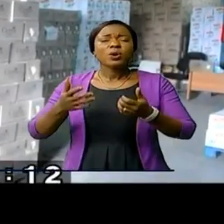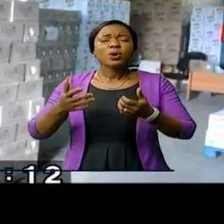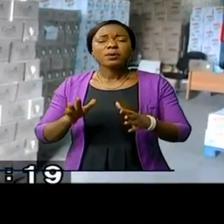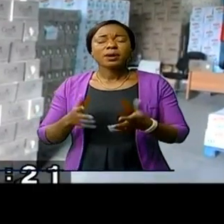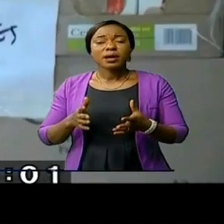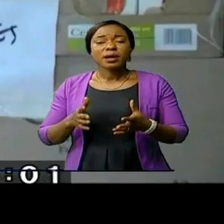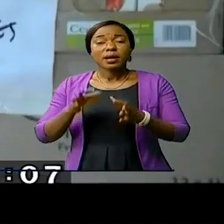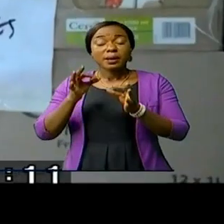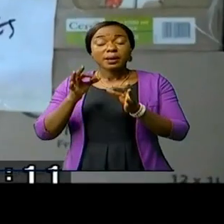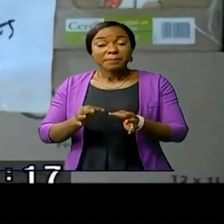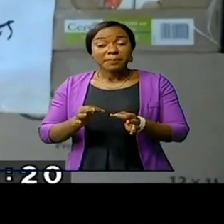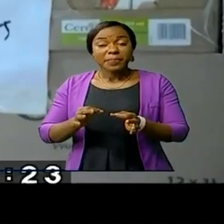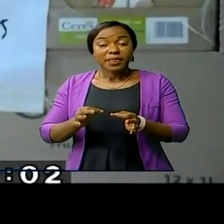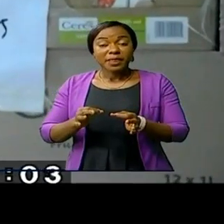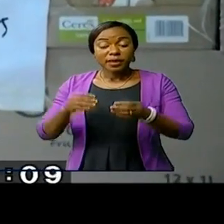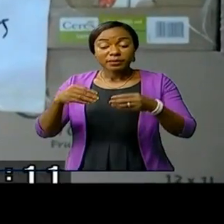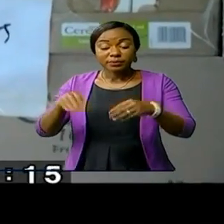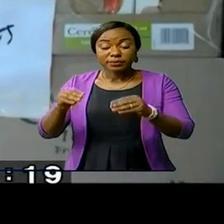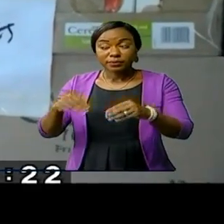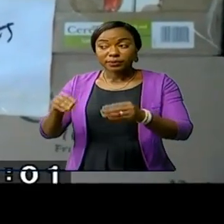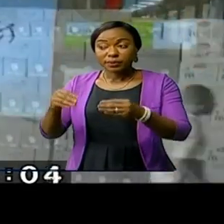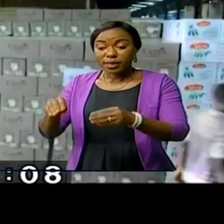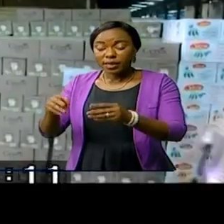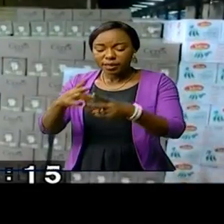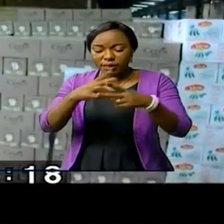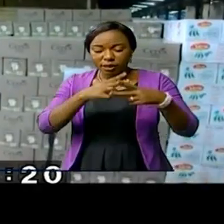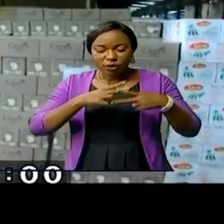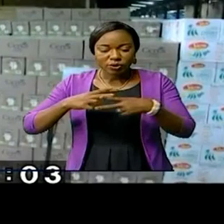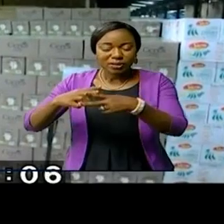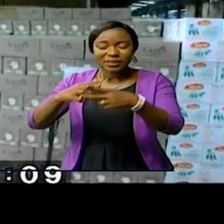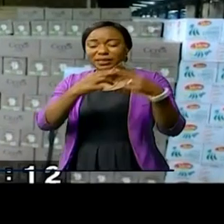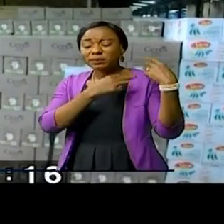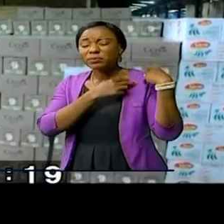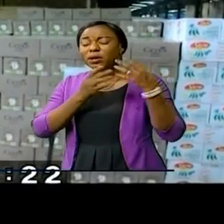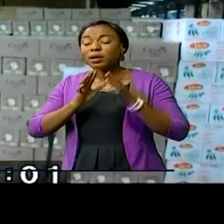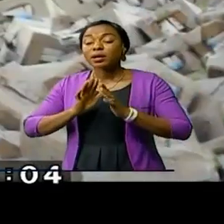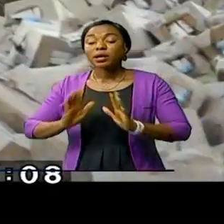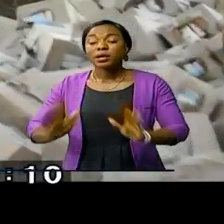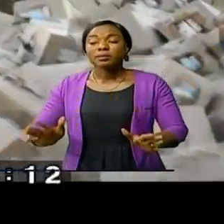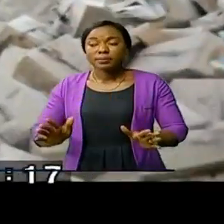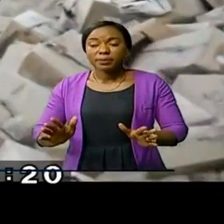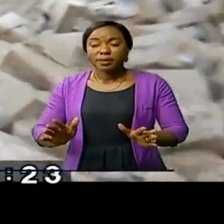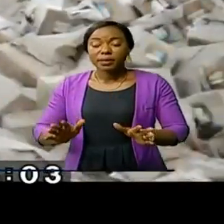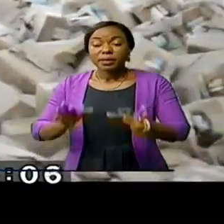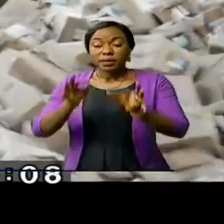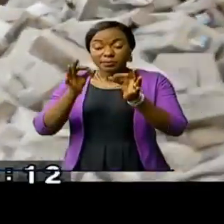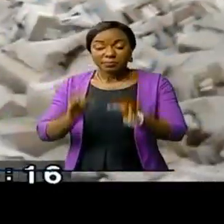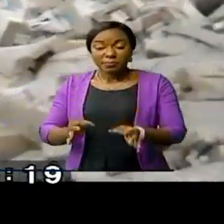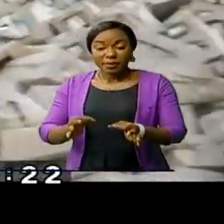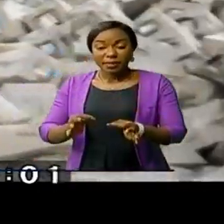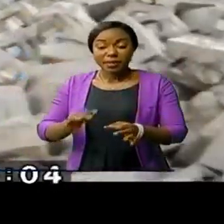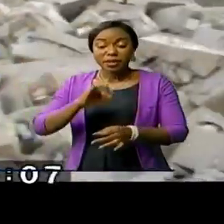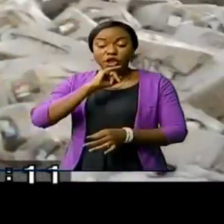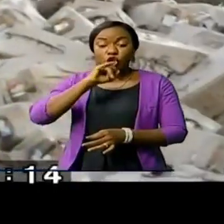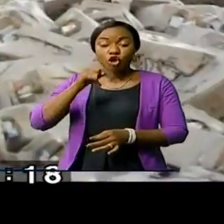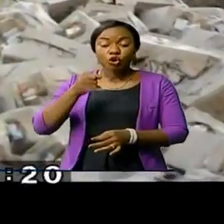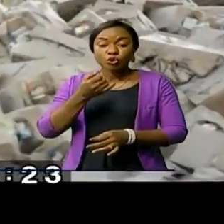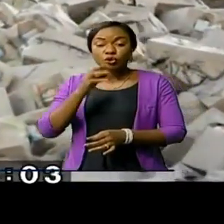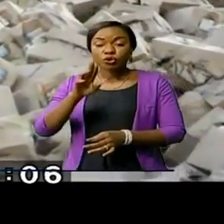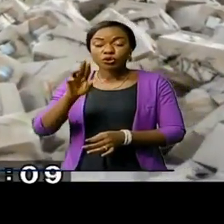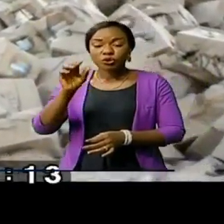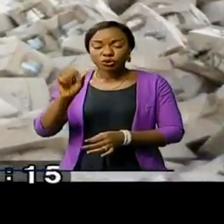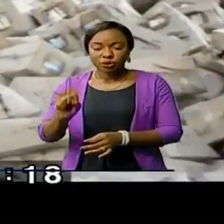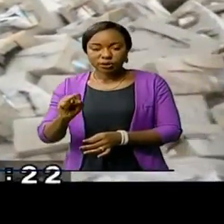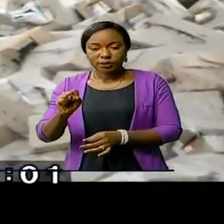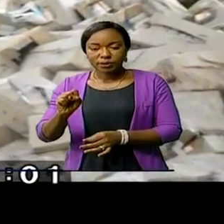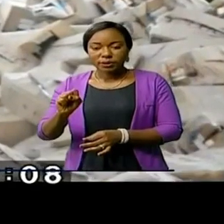La situation du marché est bien sous le contrôle des autorités compétentes. Les jus des marques serès produits par une firme sud